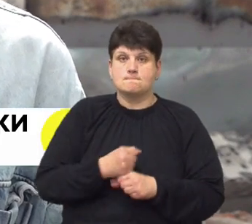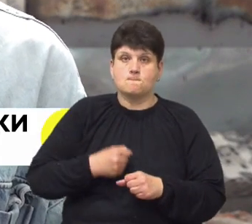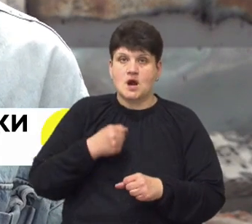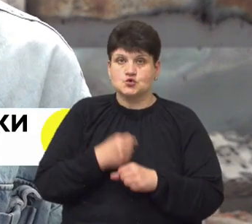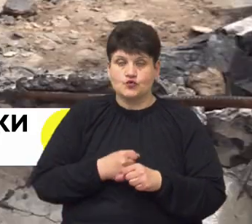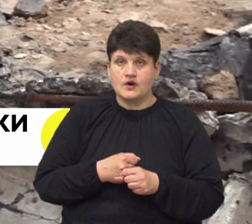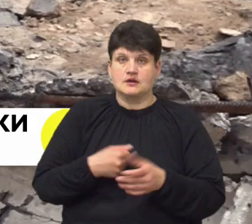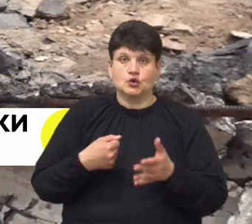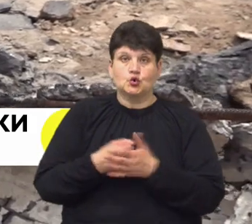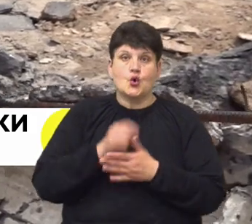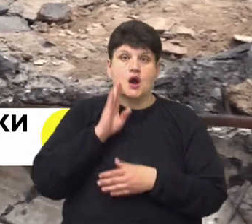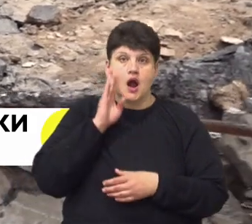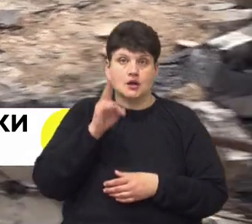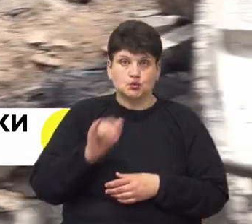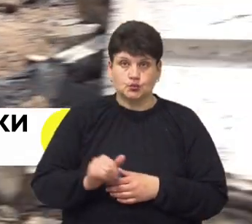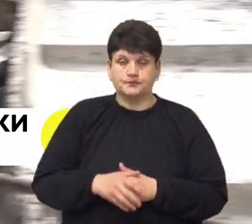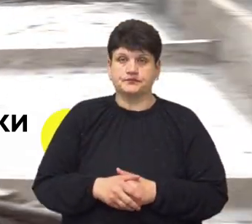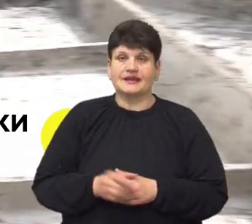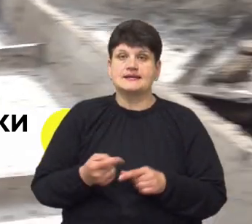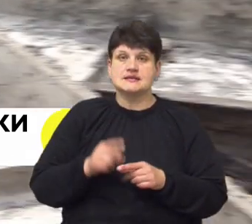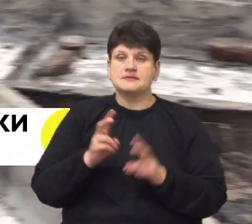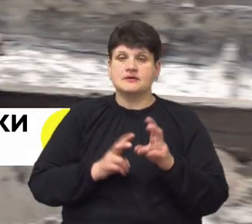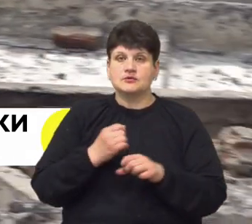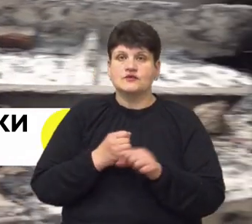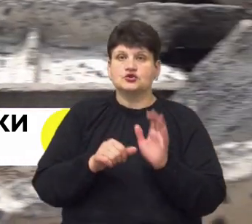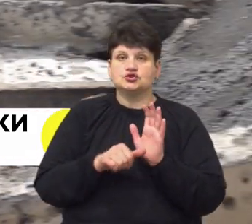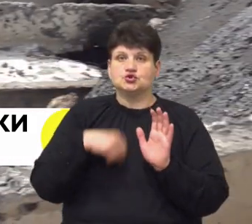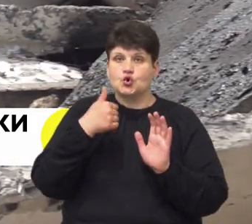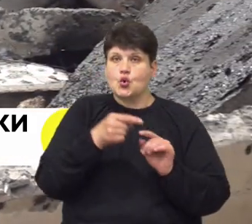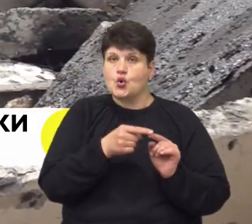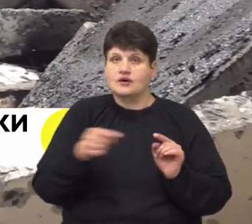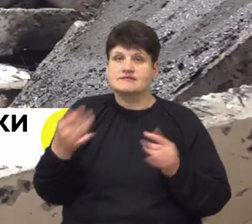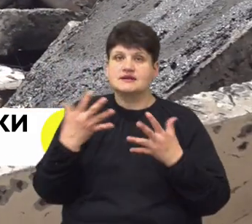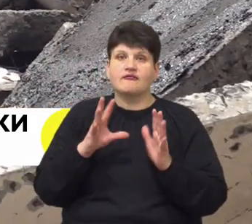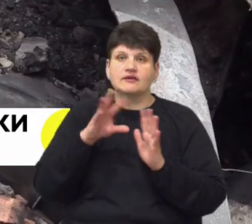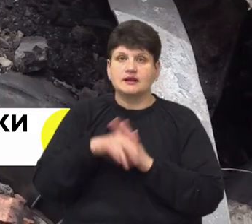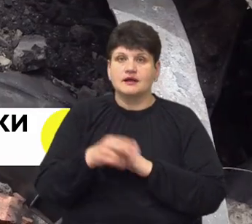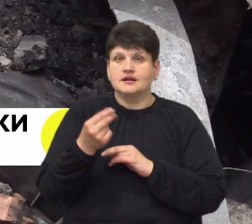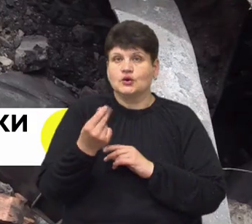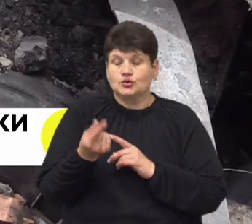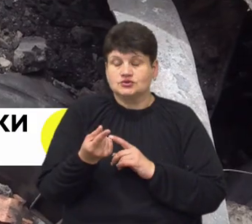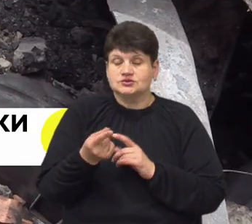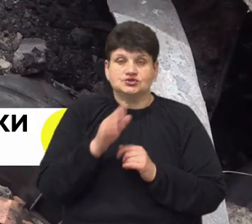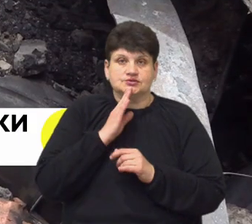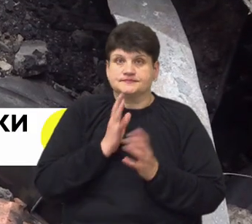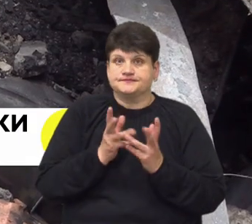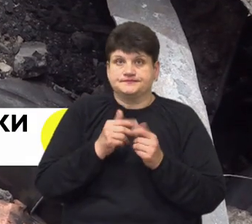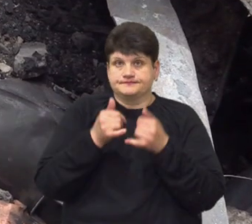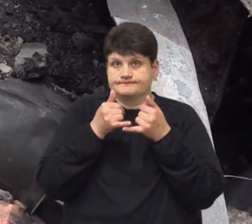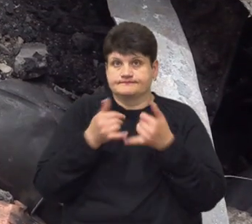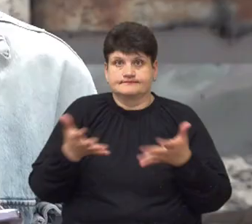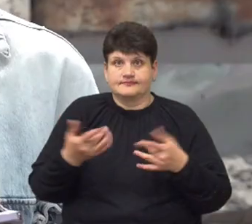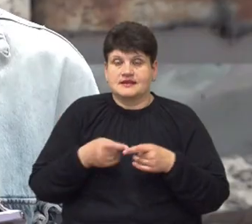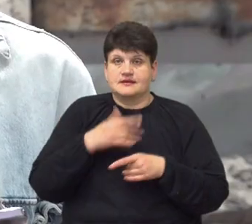працювали до ранку. Це підприємство працювало 6 років. Скільки в нього вклали коштів за цей час, жінка підрахувати не може. Це